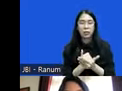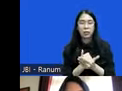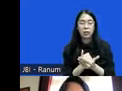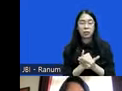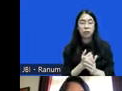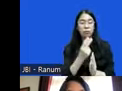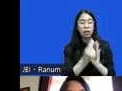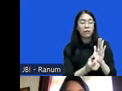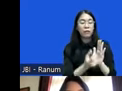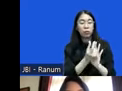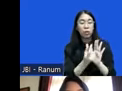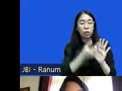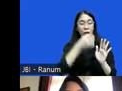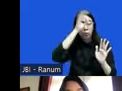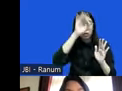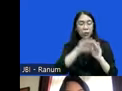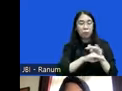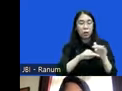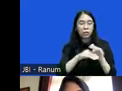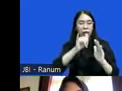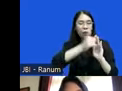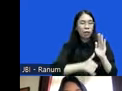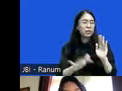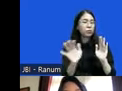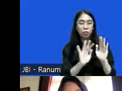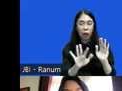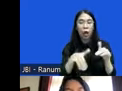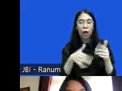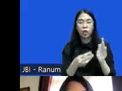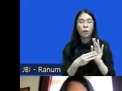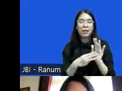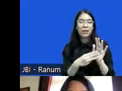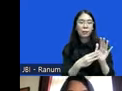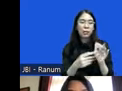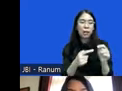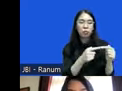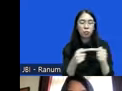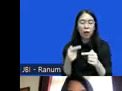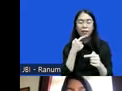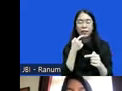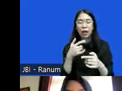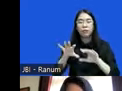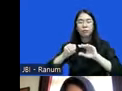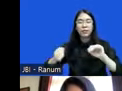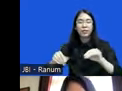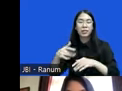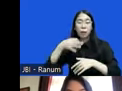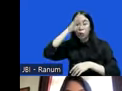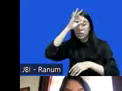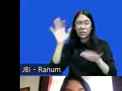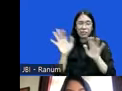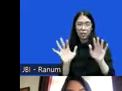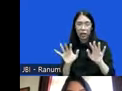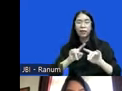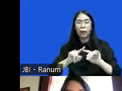dari Undang-Undang Polri itu tidak berdasarkan evaluasi atau permasalahan yang terkait dengan kinerja Polri dan justru di